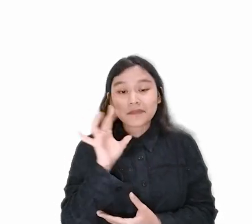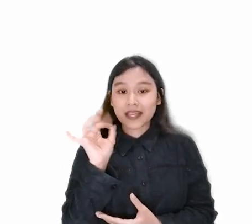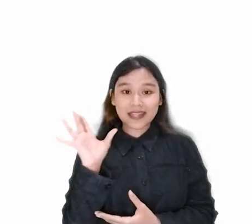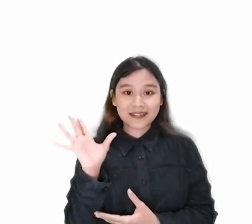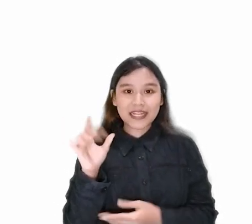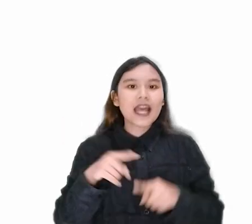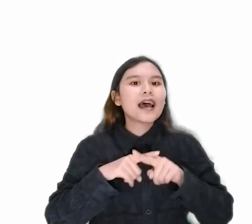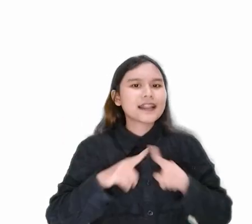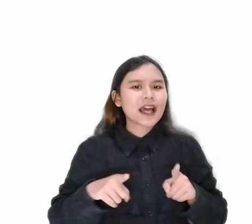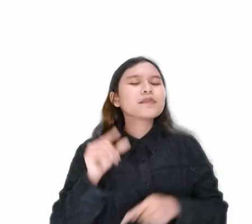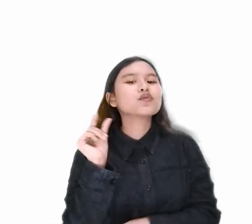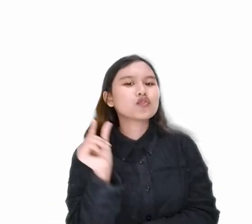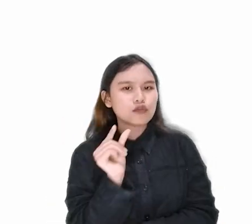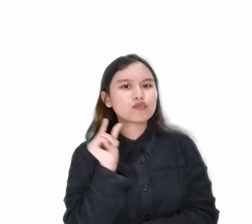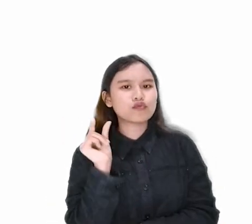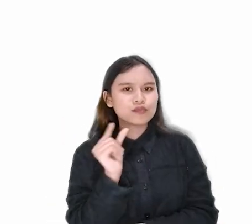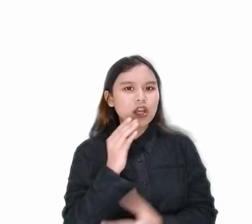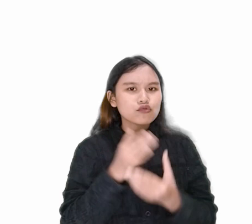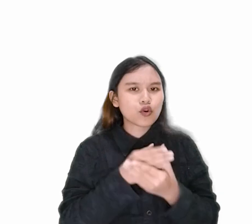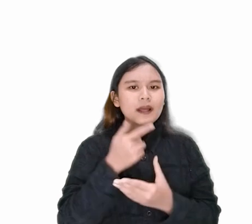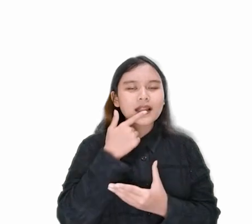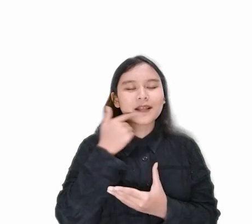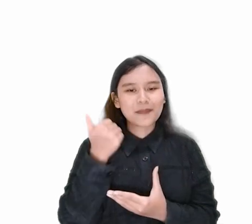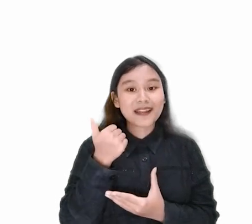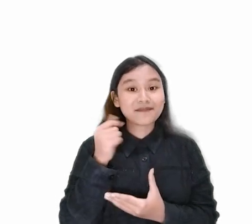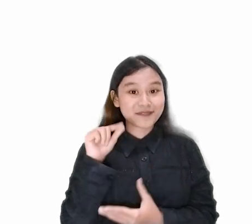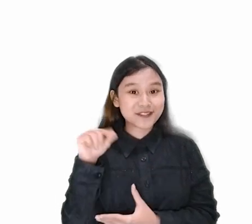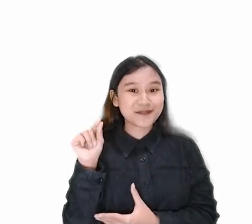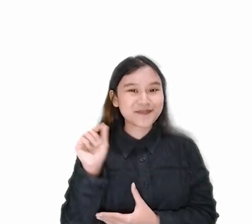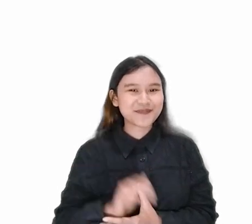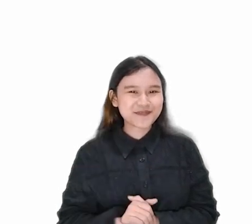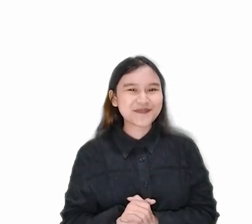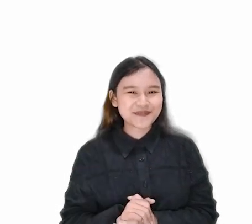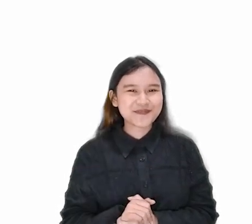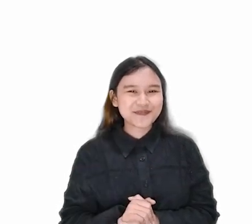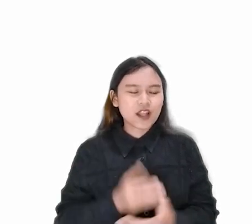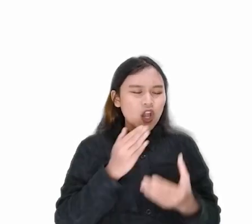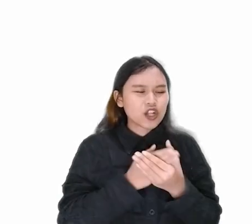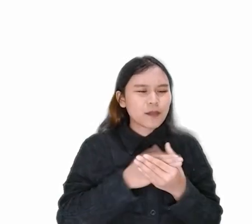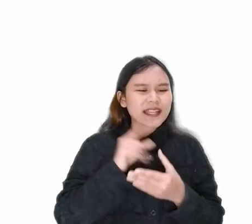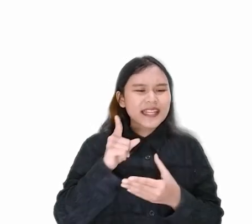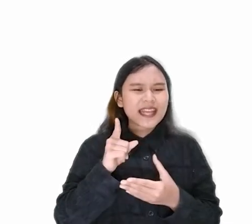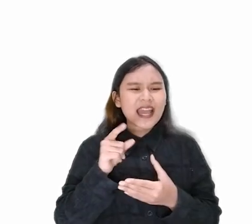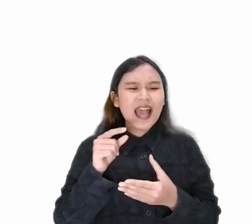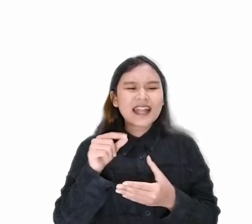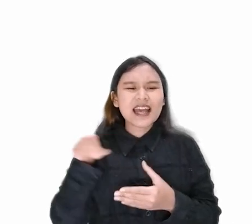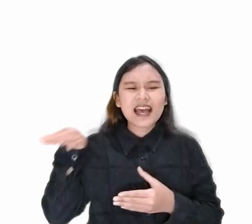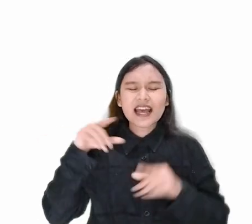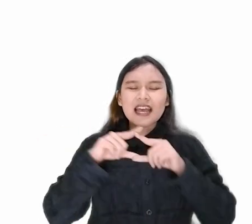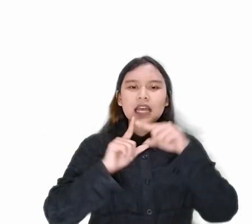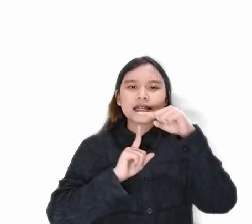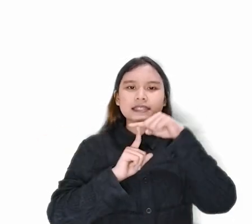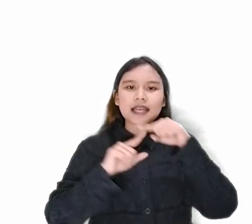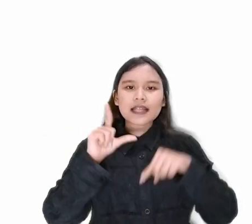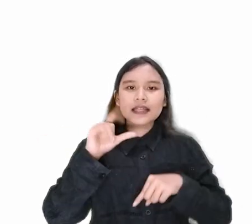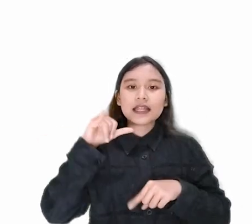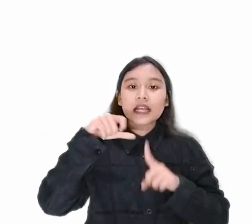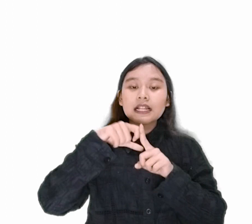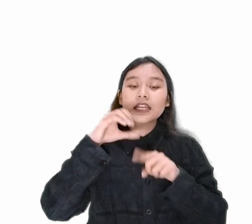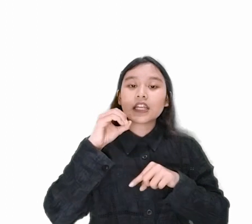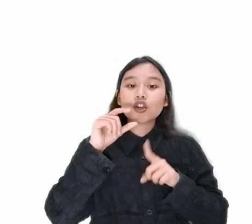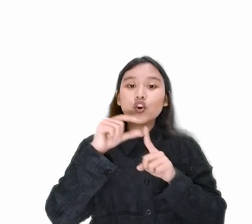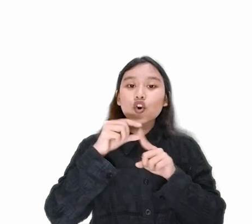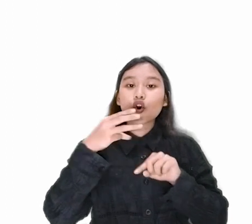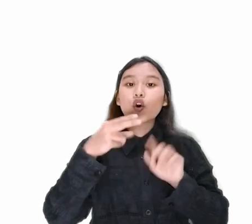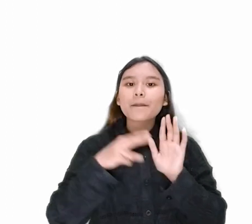Tetapi pada umumnya tomat berwarna merah Tomat mengandung zat likopen yang membuat tomat berwarna merah